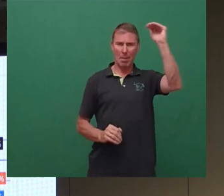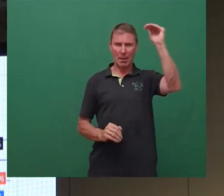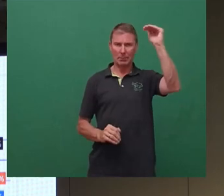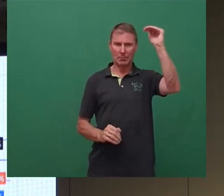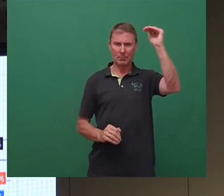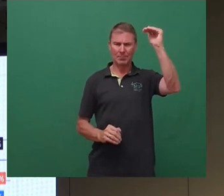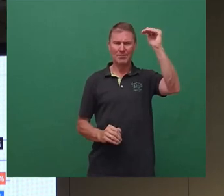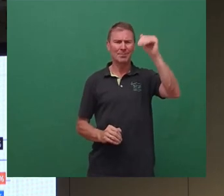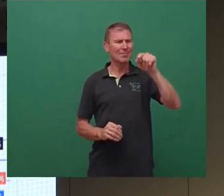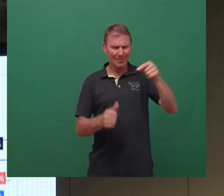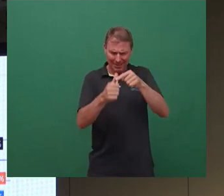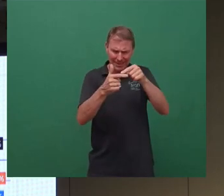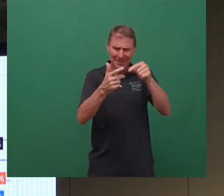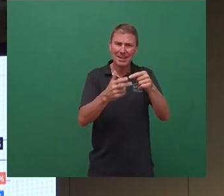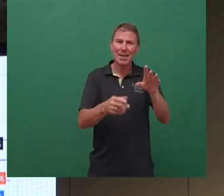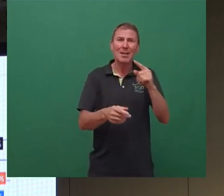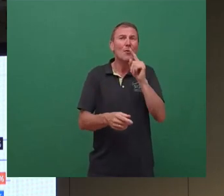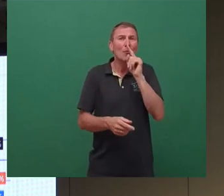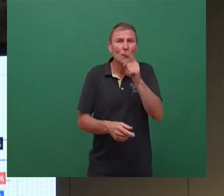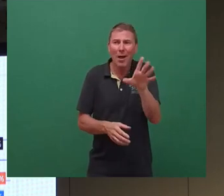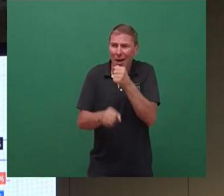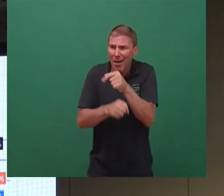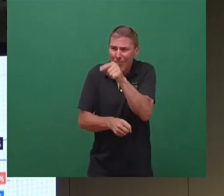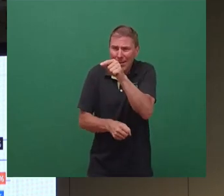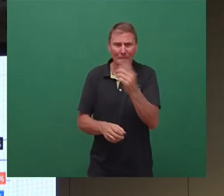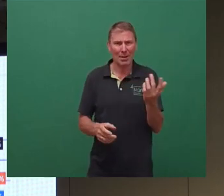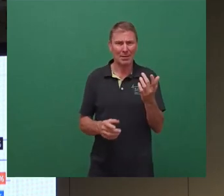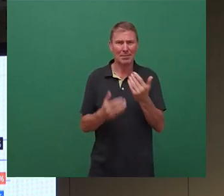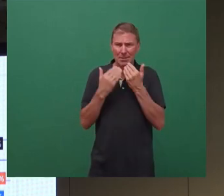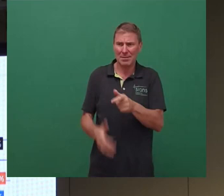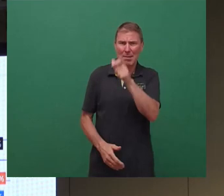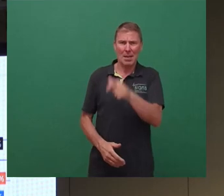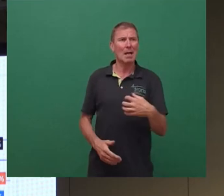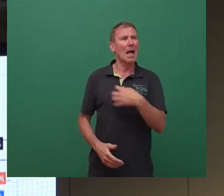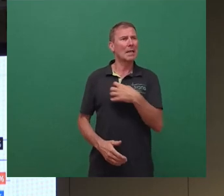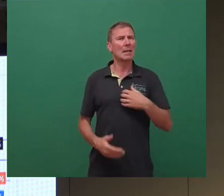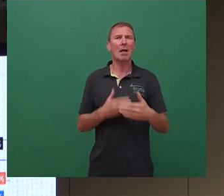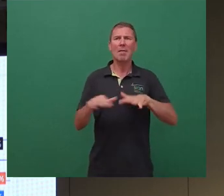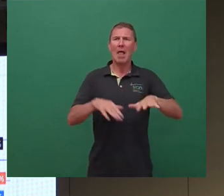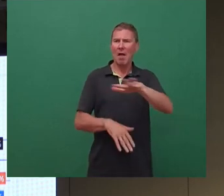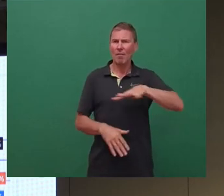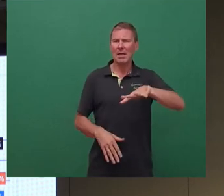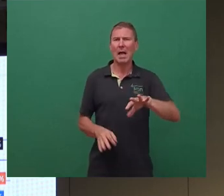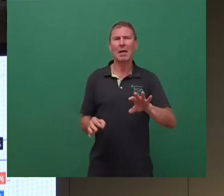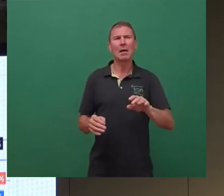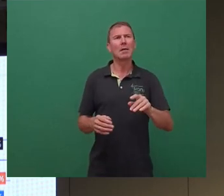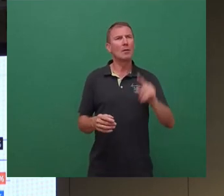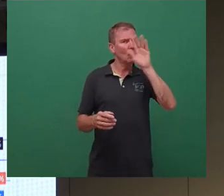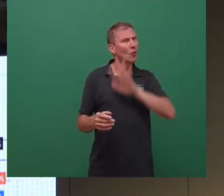diesen Beschäftigten ist es zu danken, dass der Dresdner Nahverkehr als heute als einer der besten in Deutschland gilt.